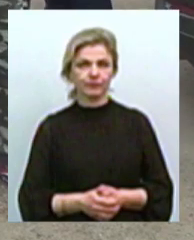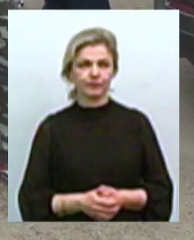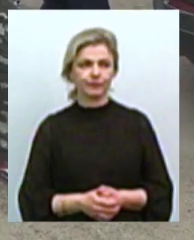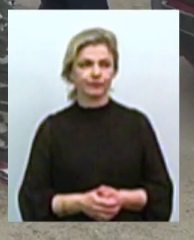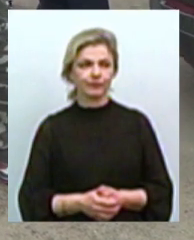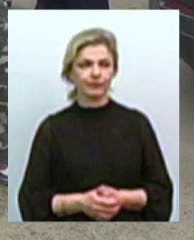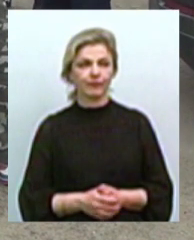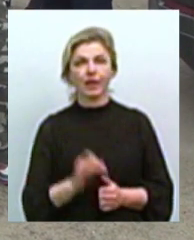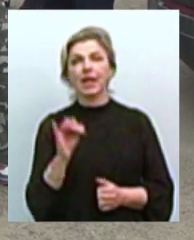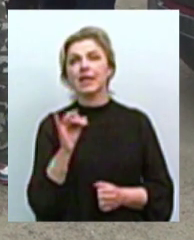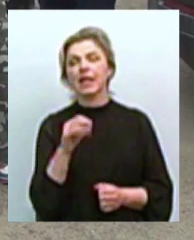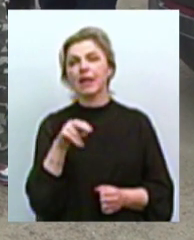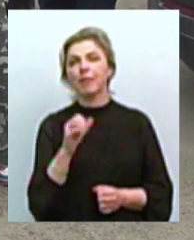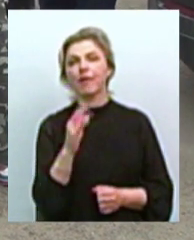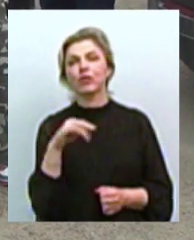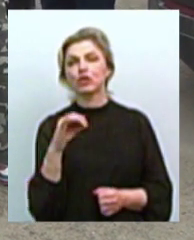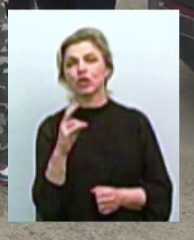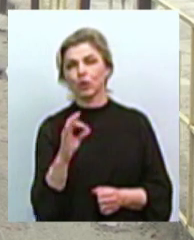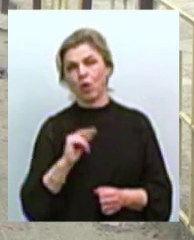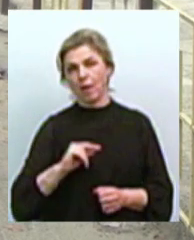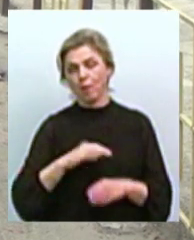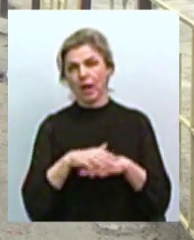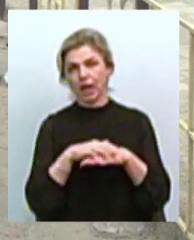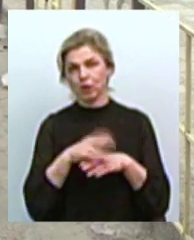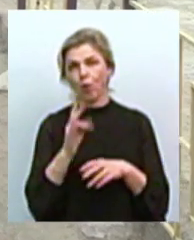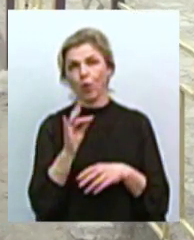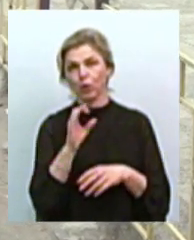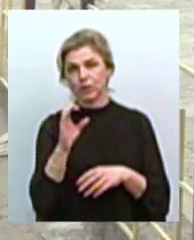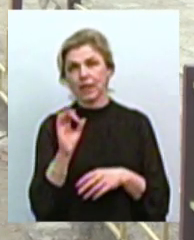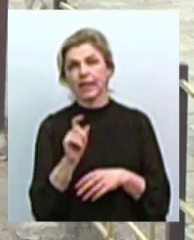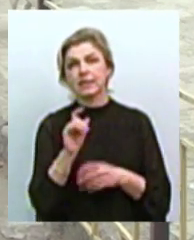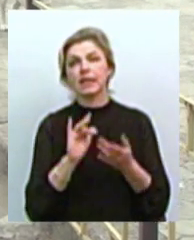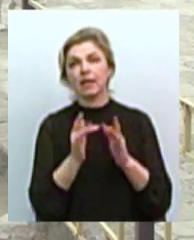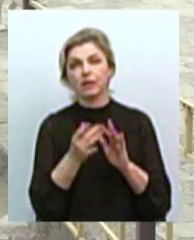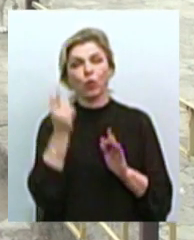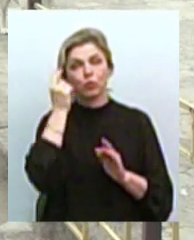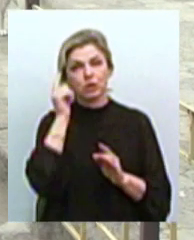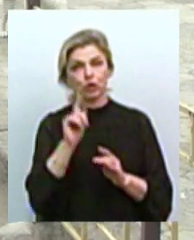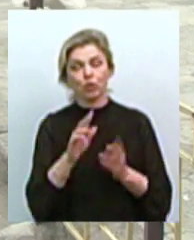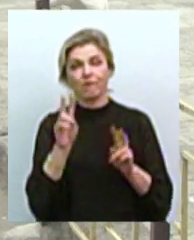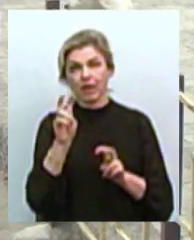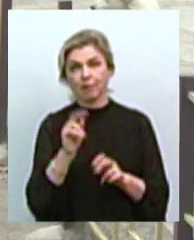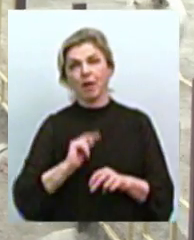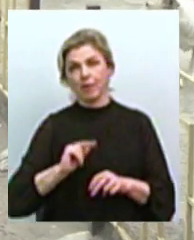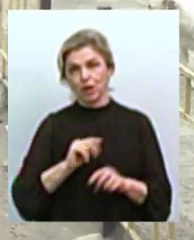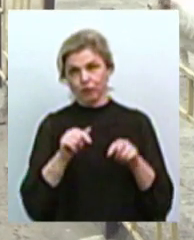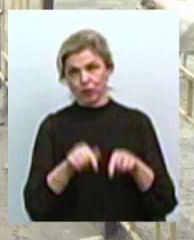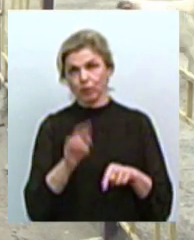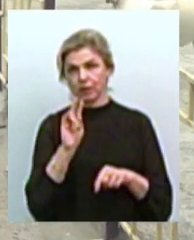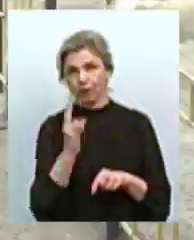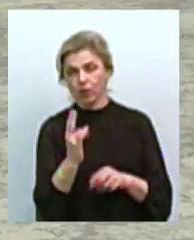Ірина Павліченко працює на ринку «Колос». З інтернету дізналася, що організація 4 лапи працюватиме в Миколаєві.